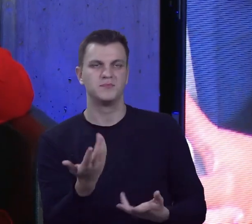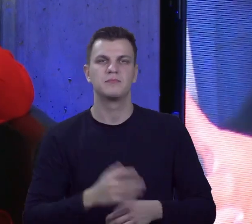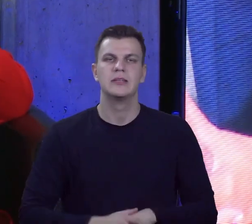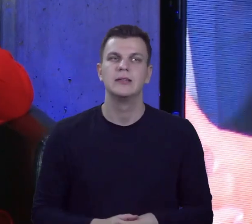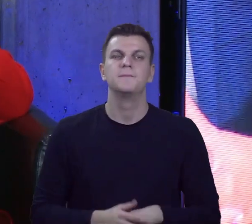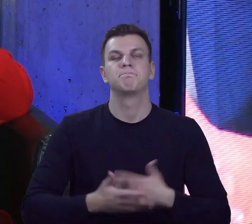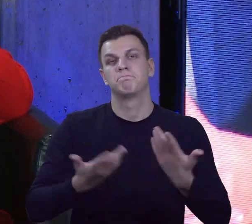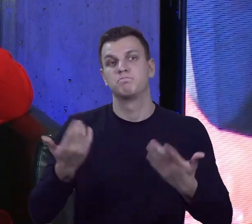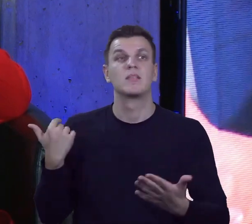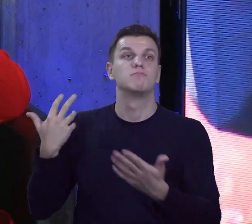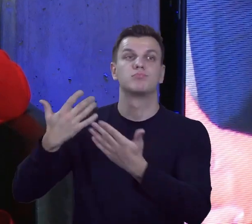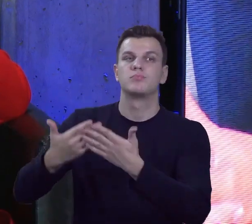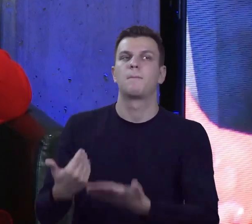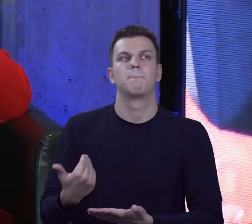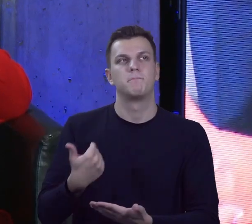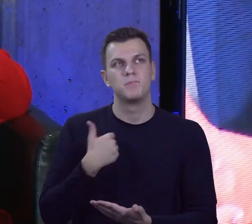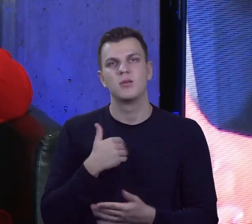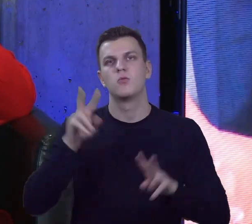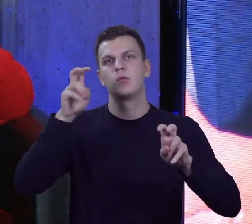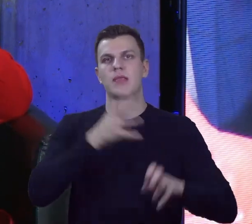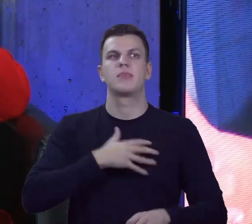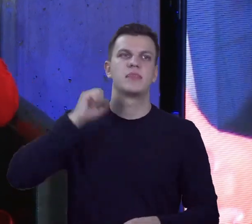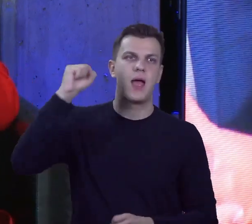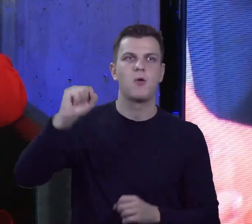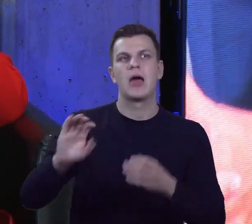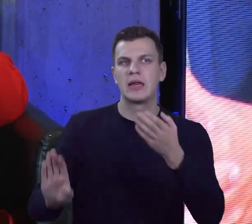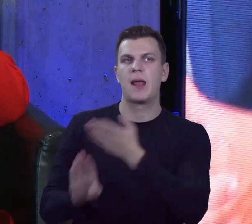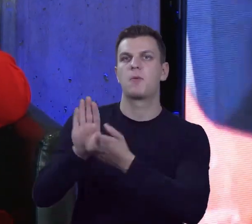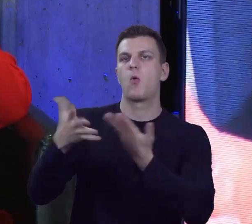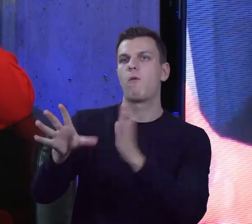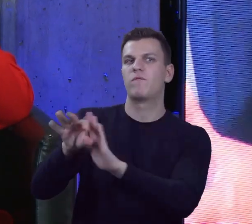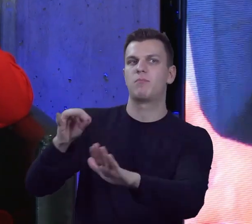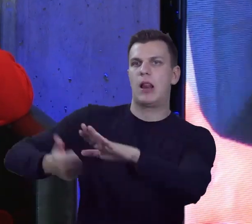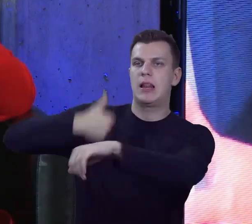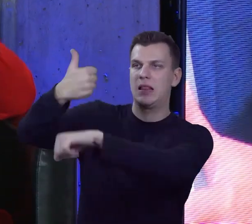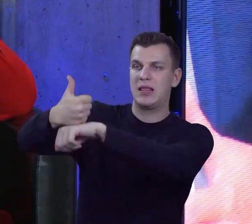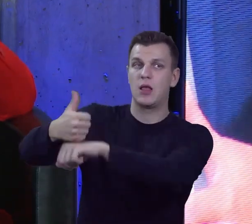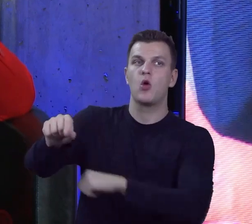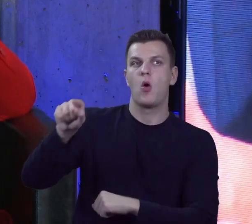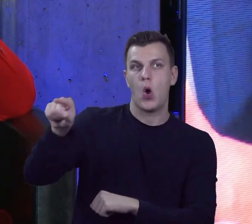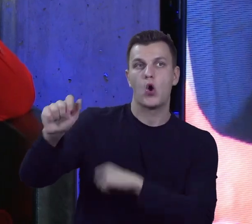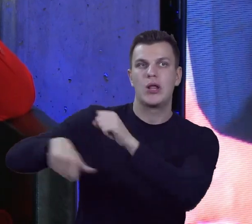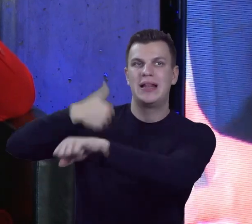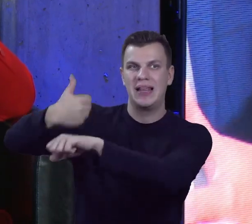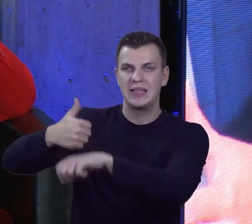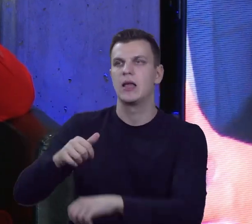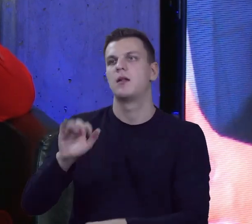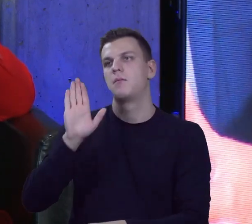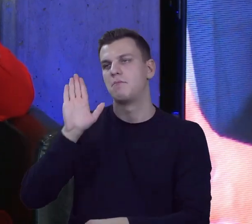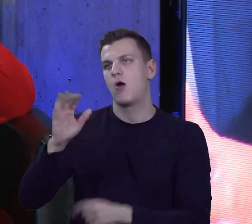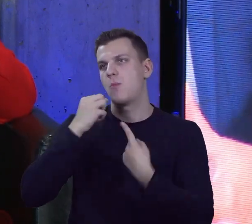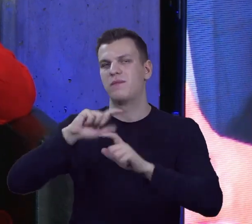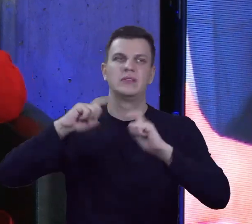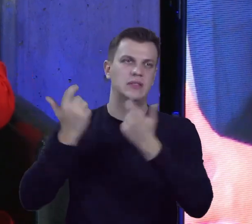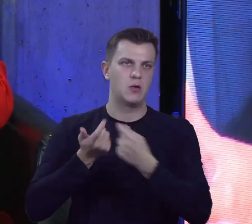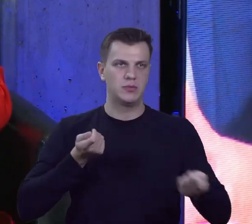taki rodzaj tej demokracji reprezentatywnej. Mamy wybranego lidera i to w jego rękach spoczywa całe zarządzenie. I ten